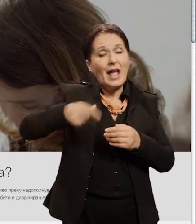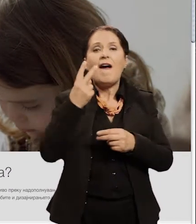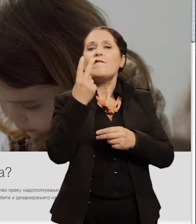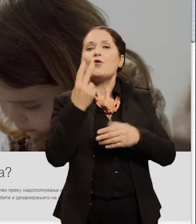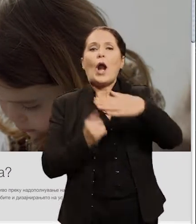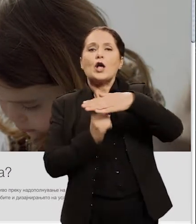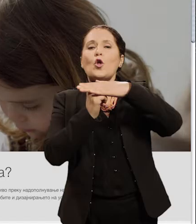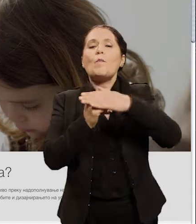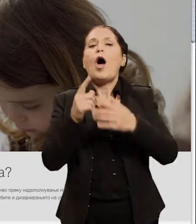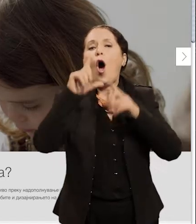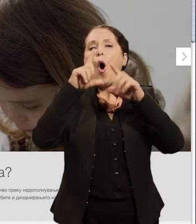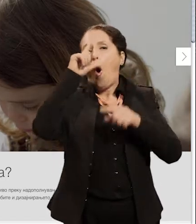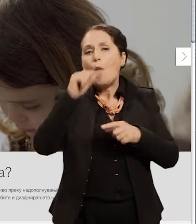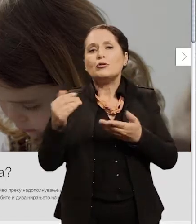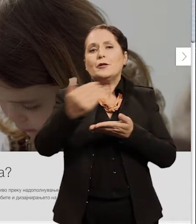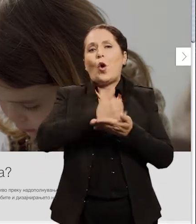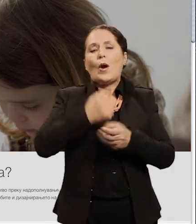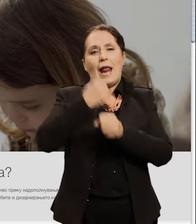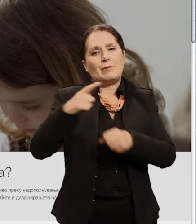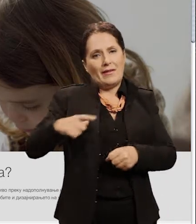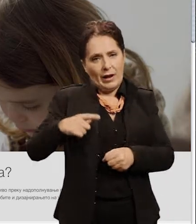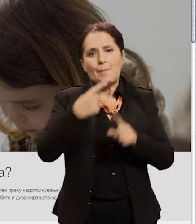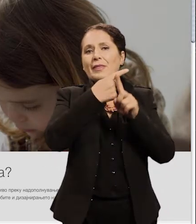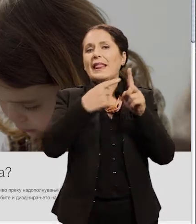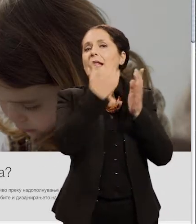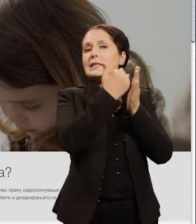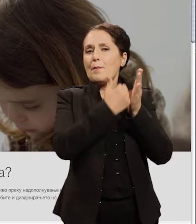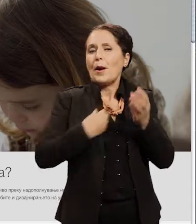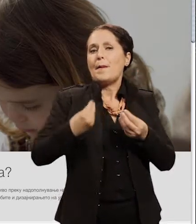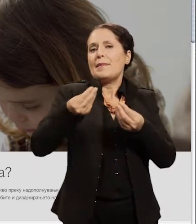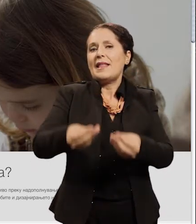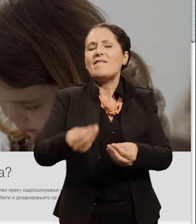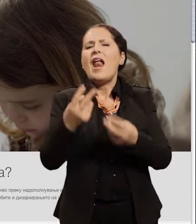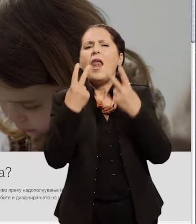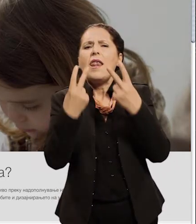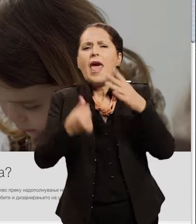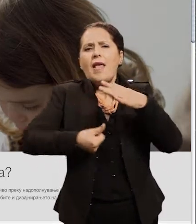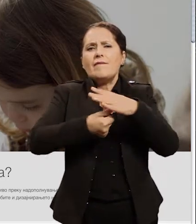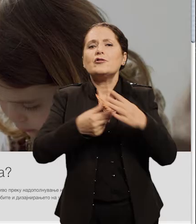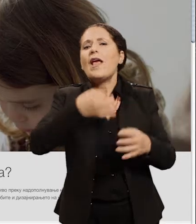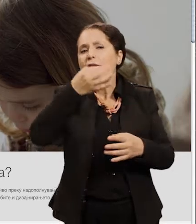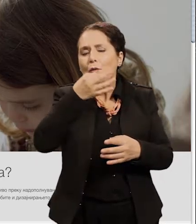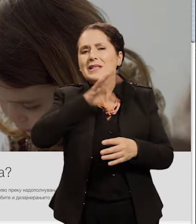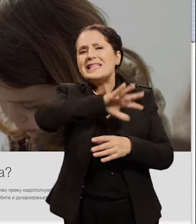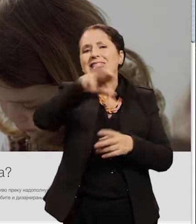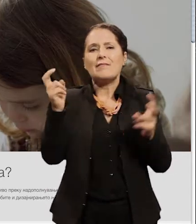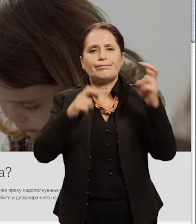верувате во успехот. Во «Картата на Бизнеси» пинувани се сите формирани активни форми со кратко инфо. Вашите прашања ги